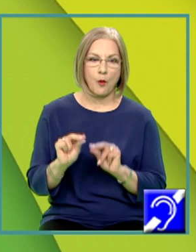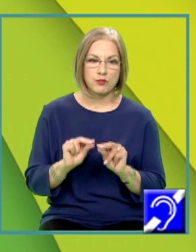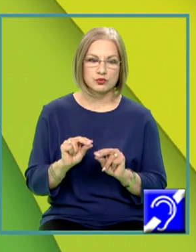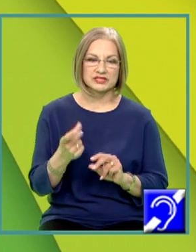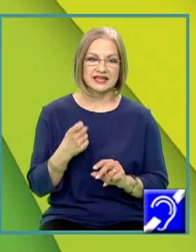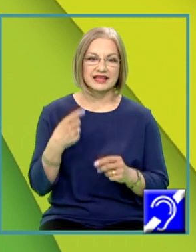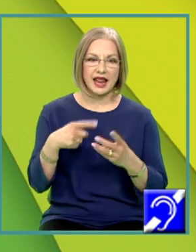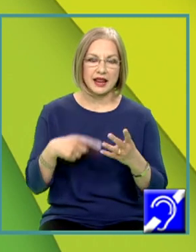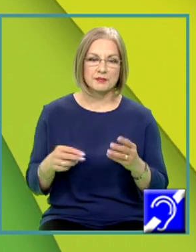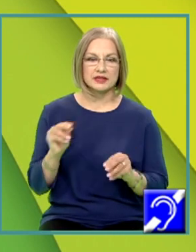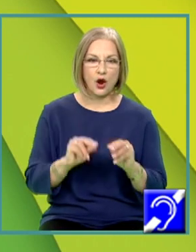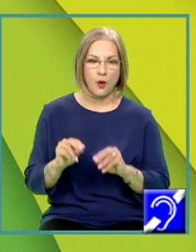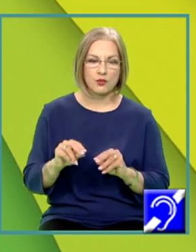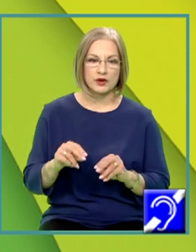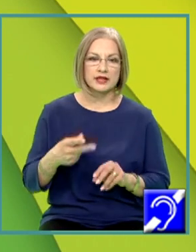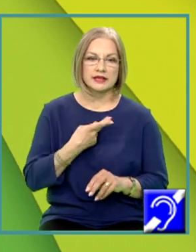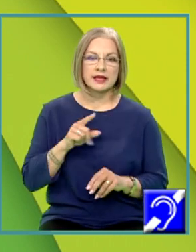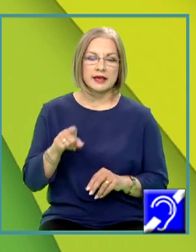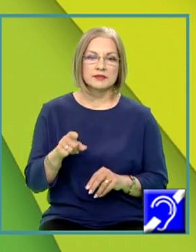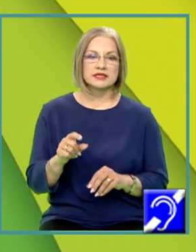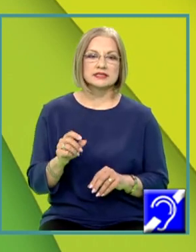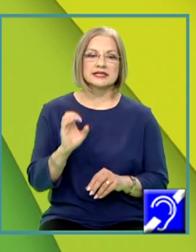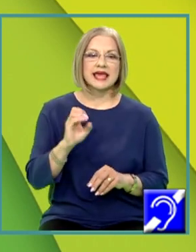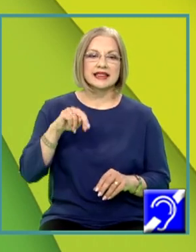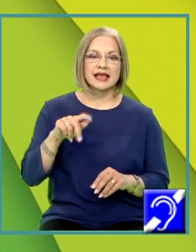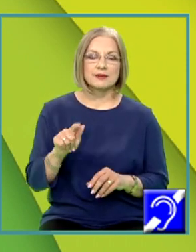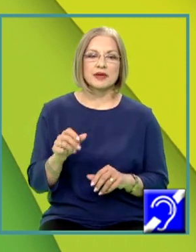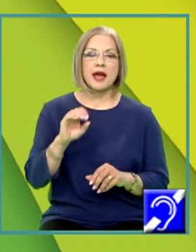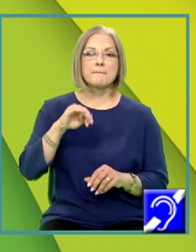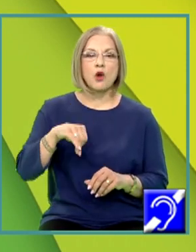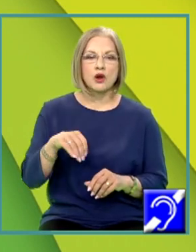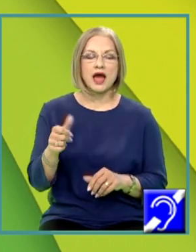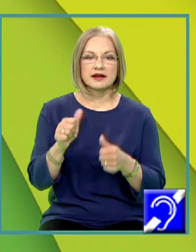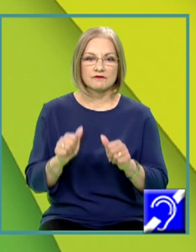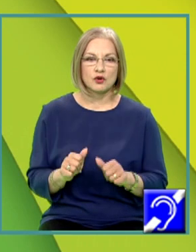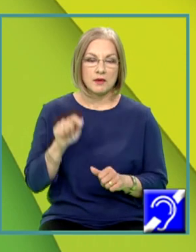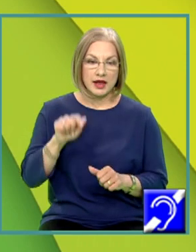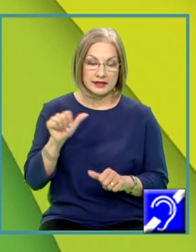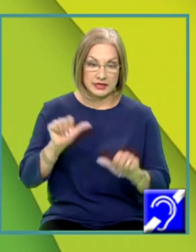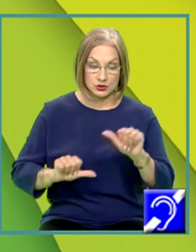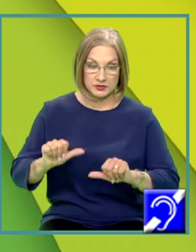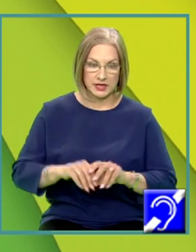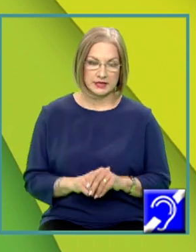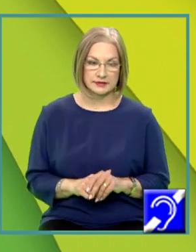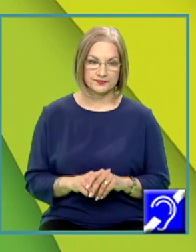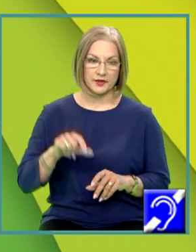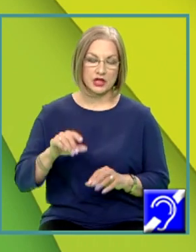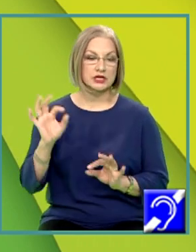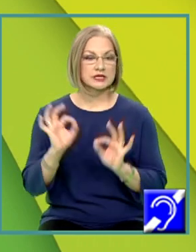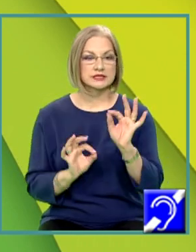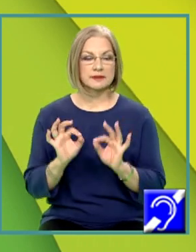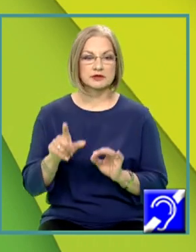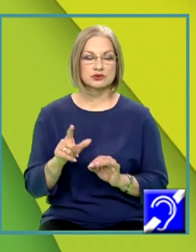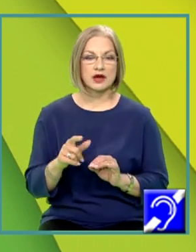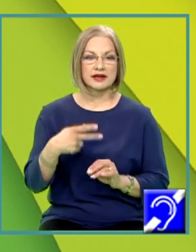elementele componente reprezinte entalpia molară de formare a substanței respective. Aceasta se măsoară